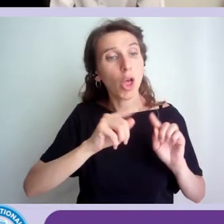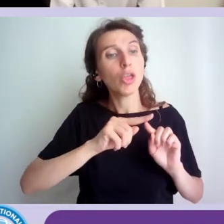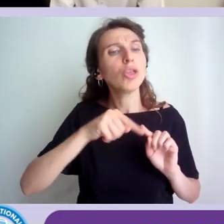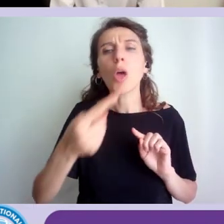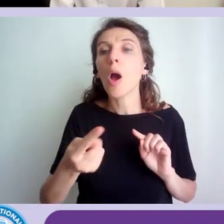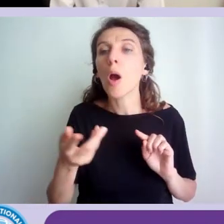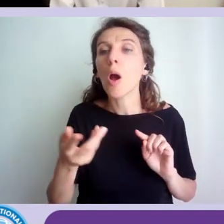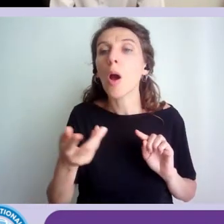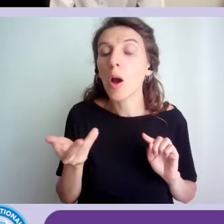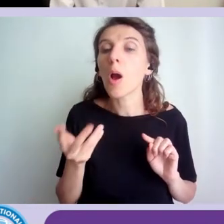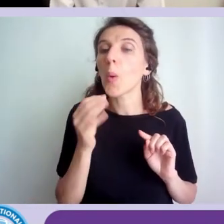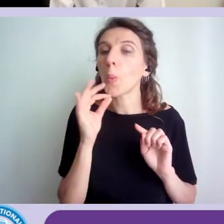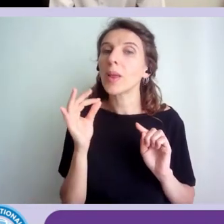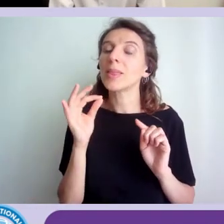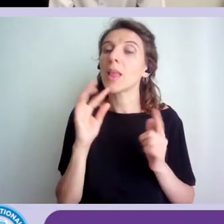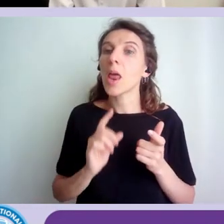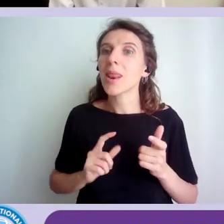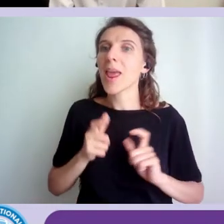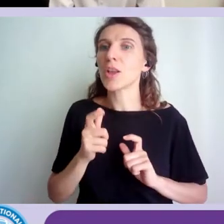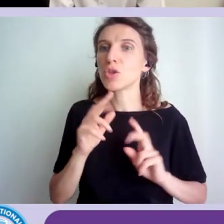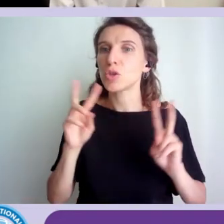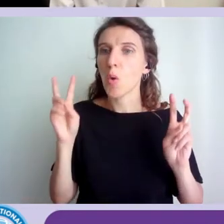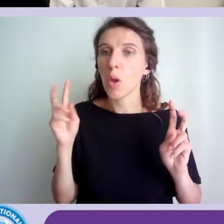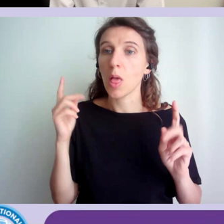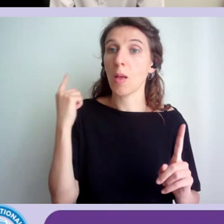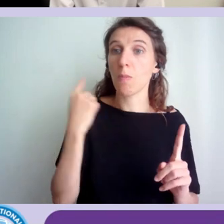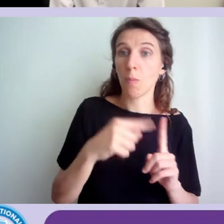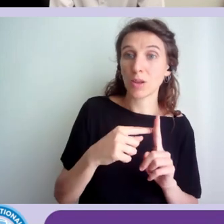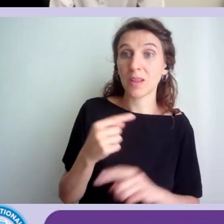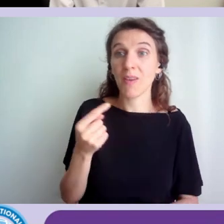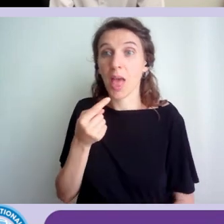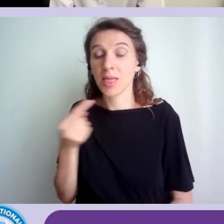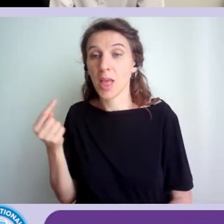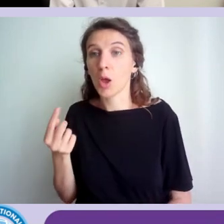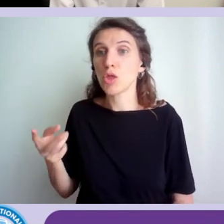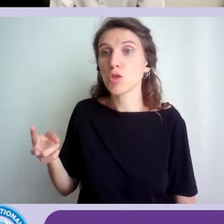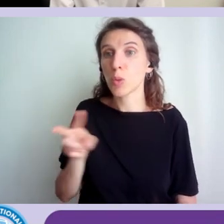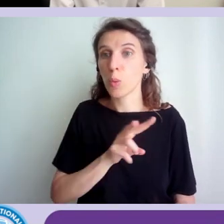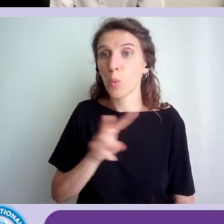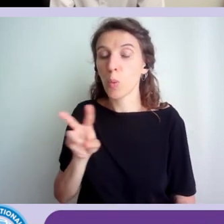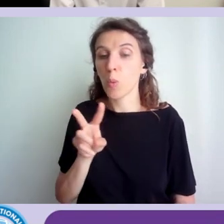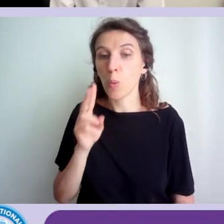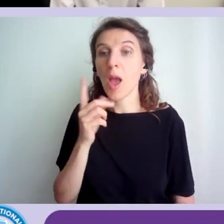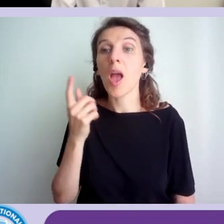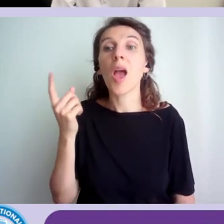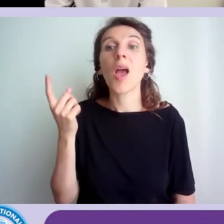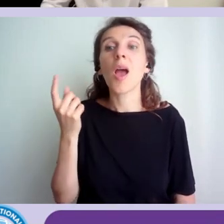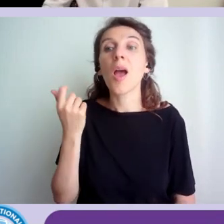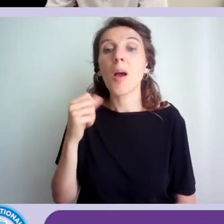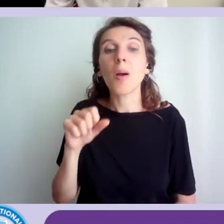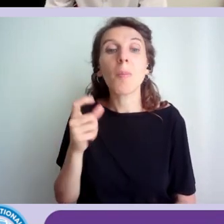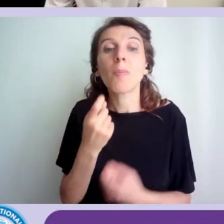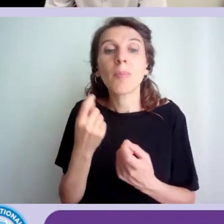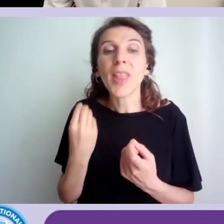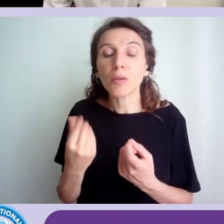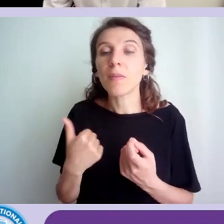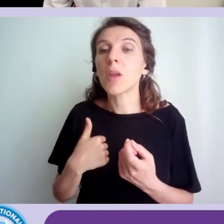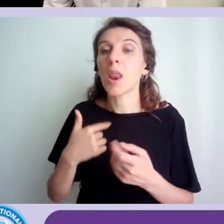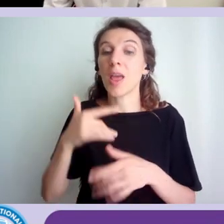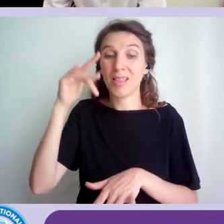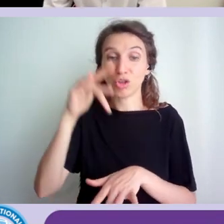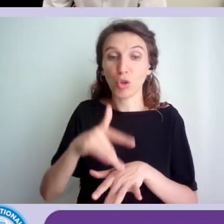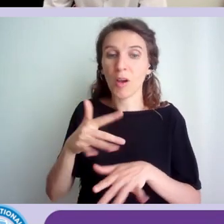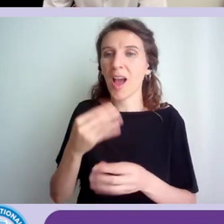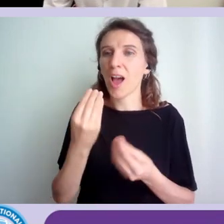il mondo delle reazioni positive o negative rispetto all'interazione con un prodotto. Ultima